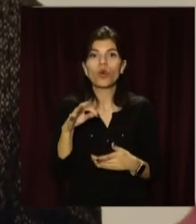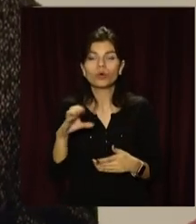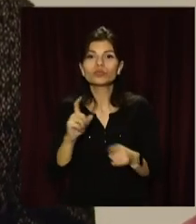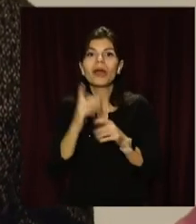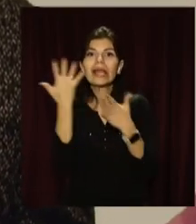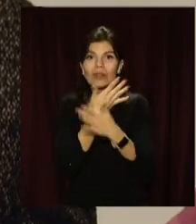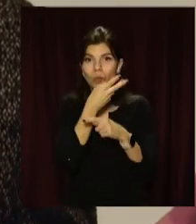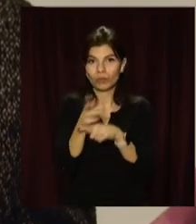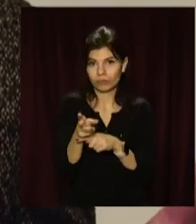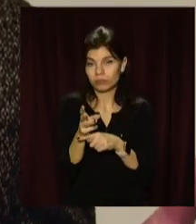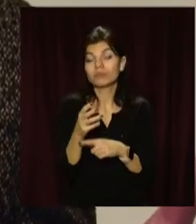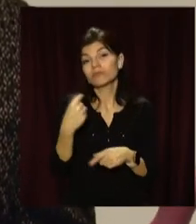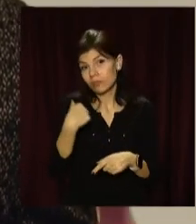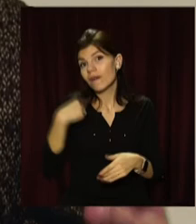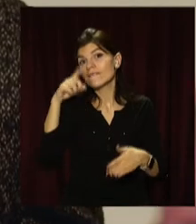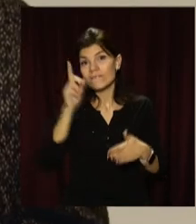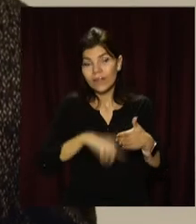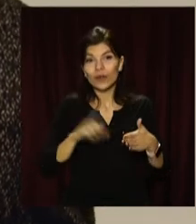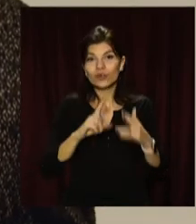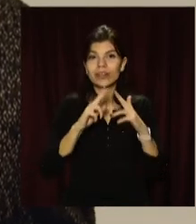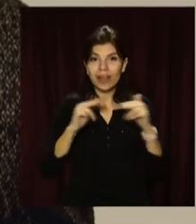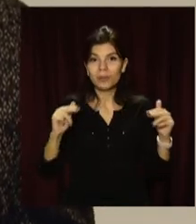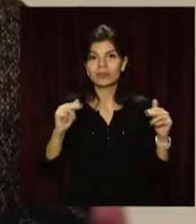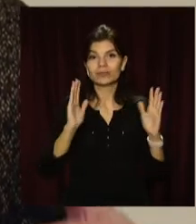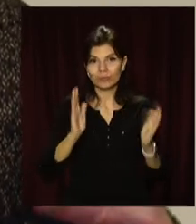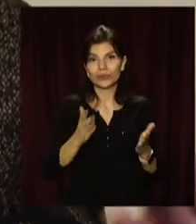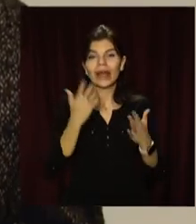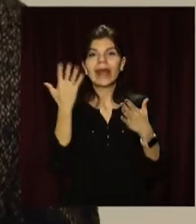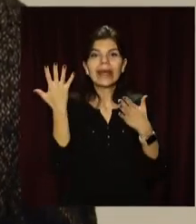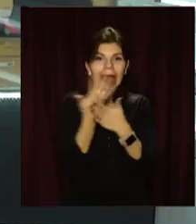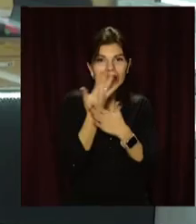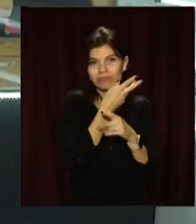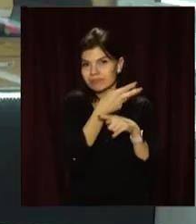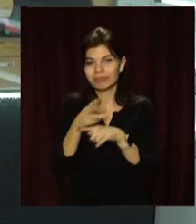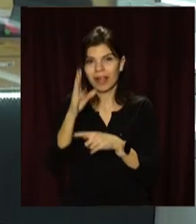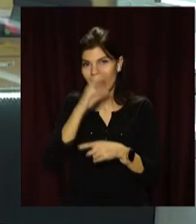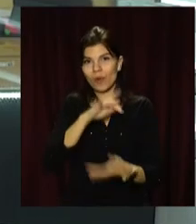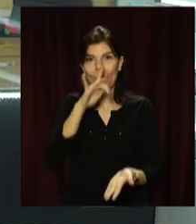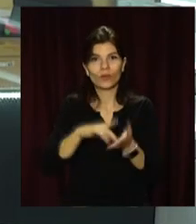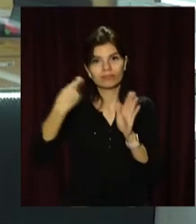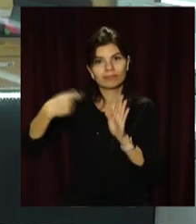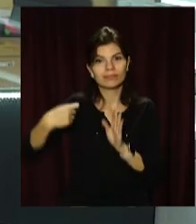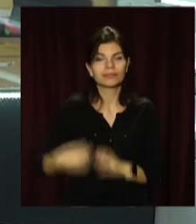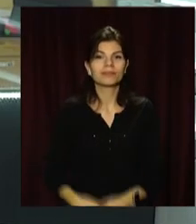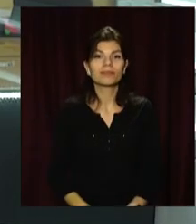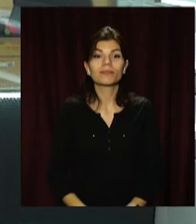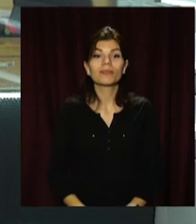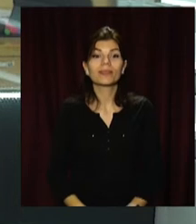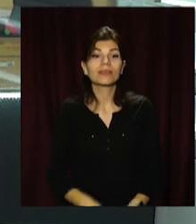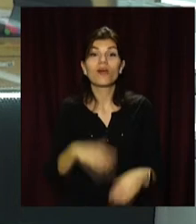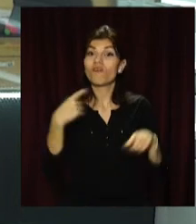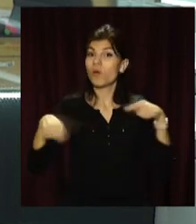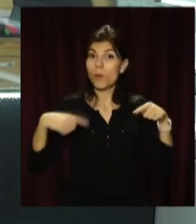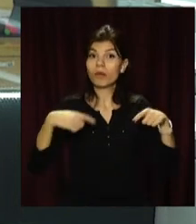Тобто я вірю, що Дніпр стане кінематографичним містом. Футбольне дербі у Дніпрі. За право